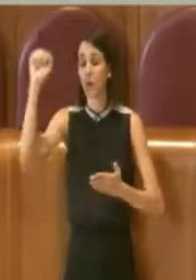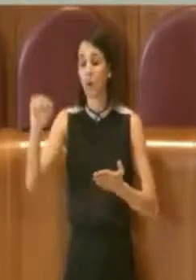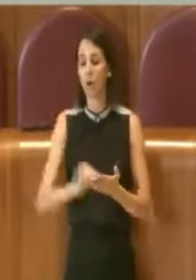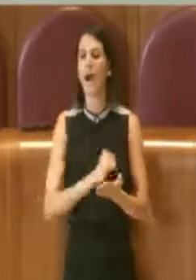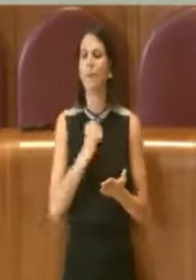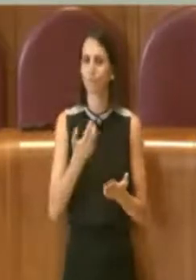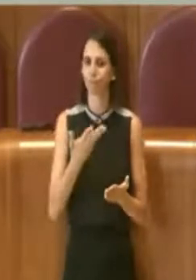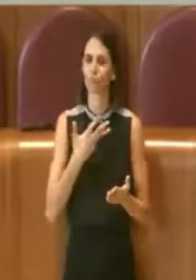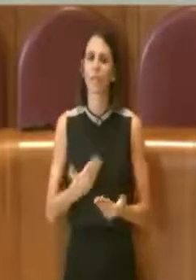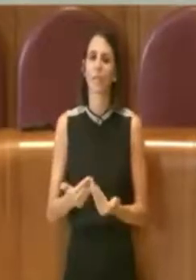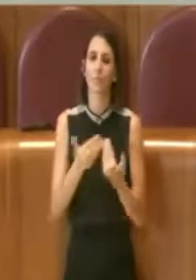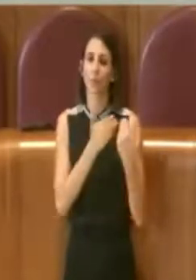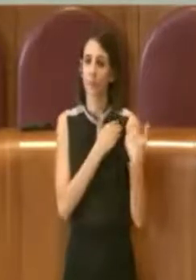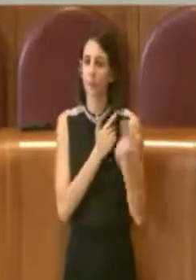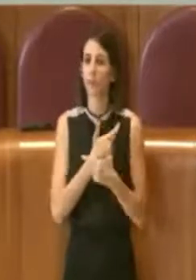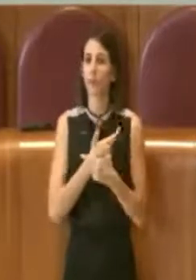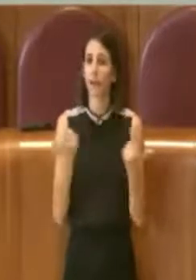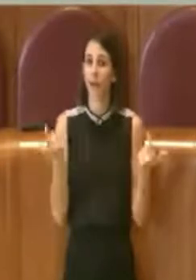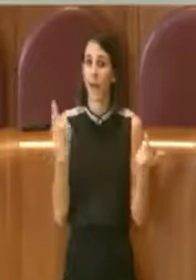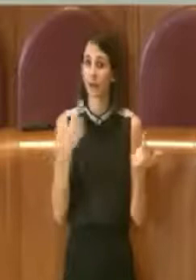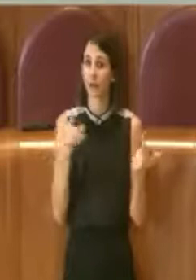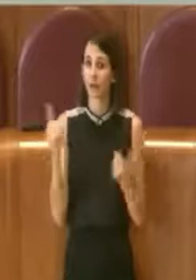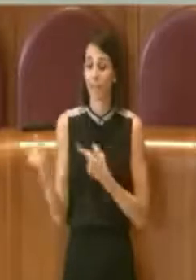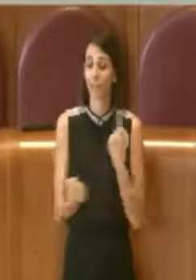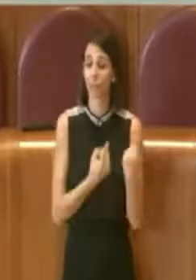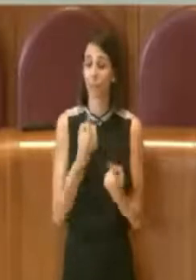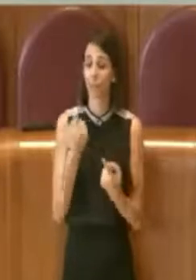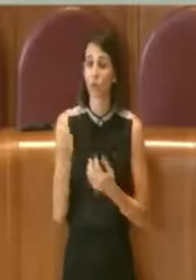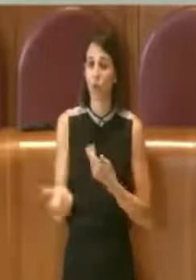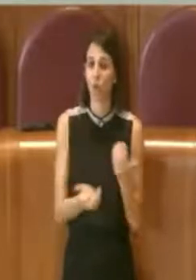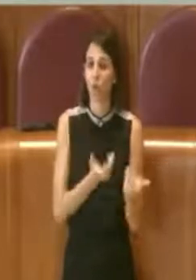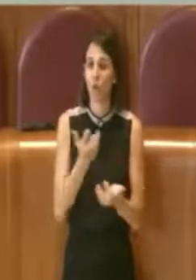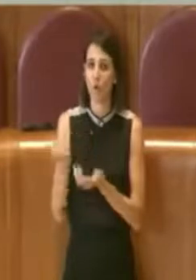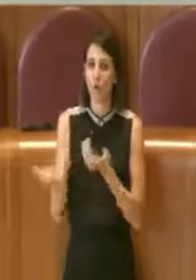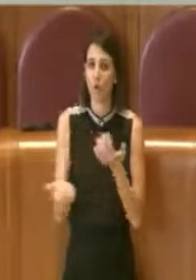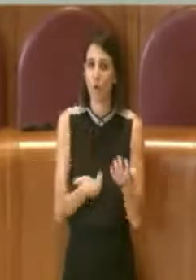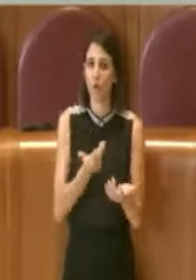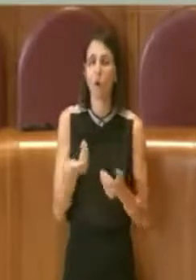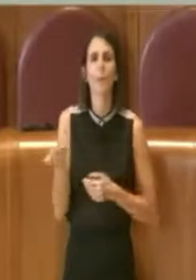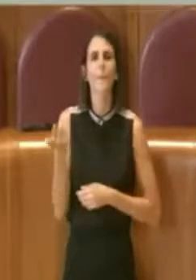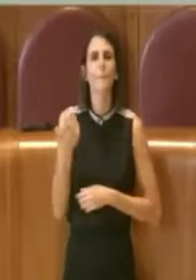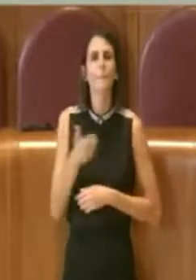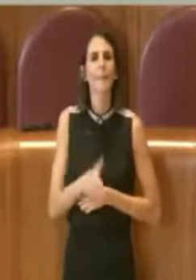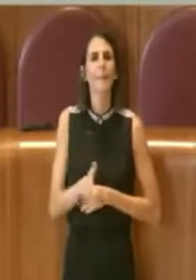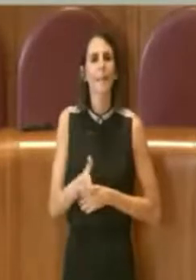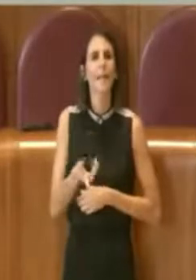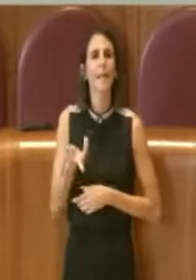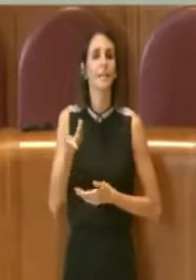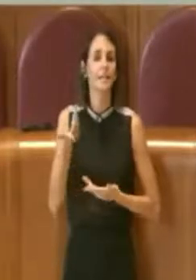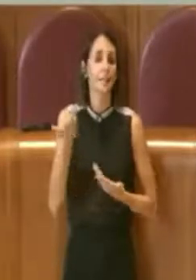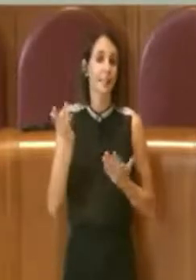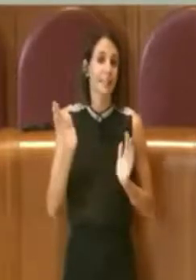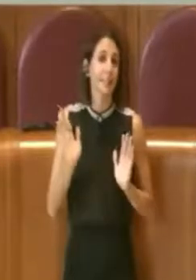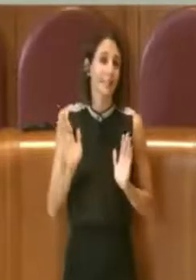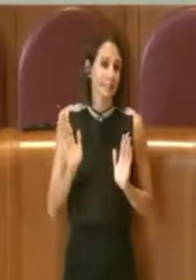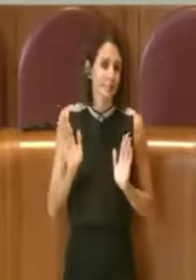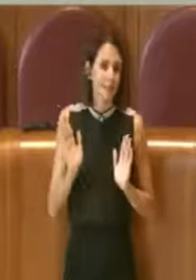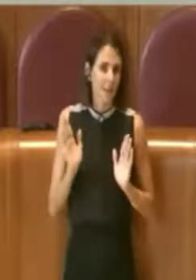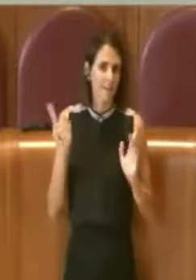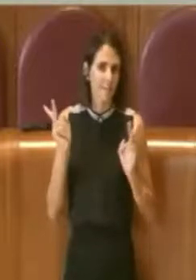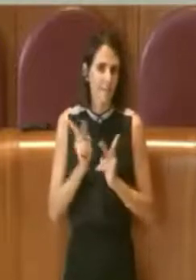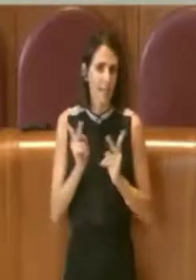episodi e quindi perché poi è stato addirittura privatizzato il